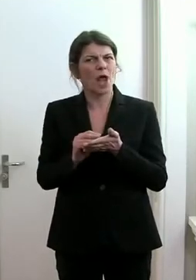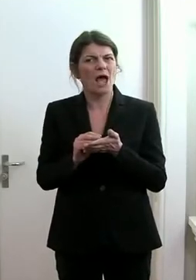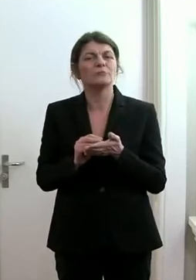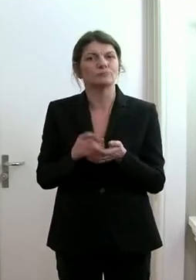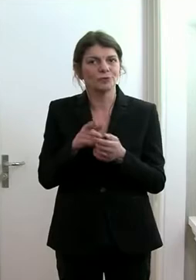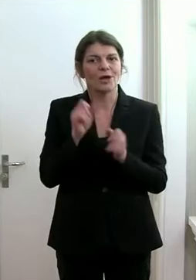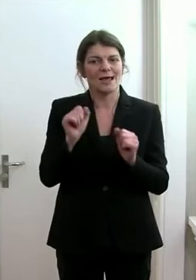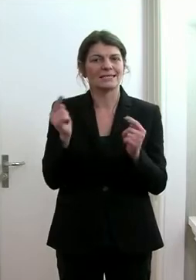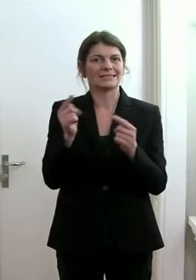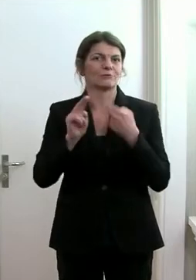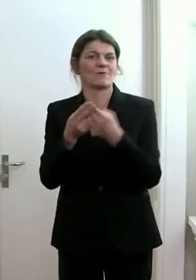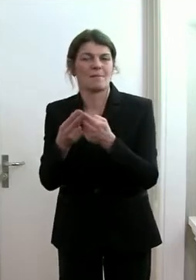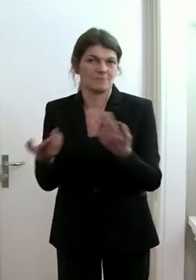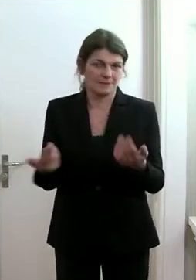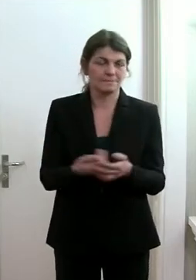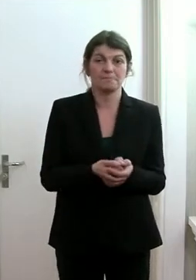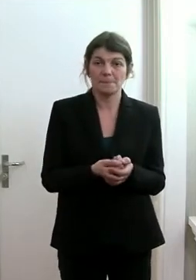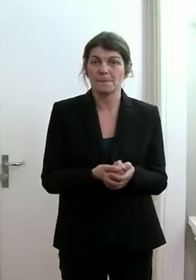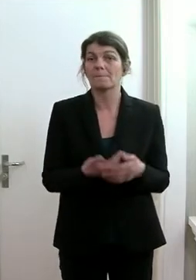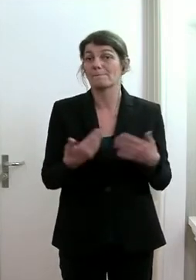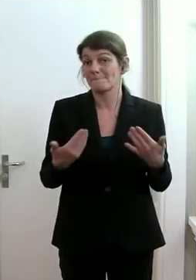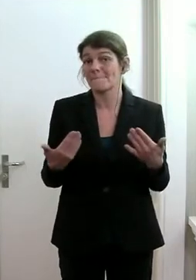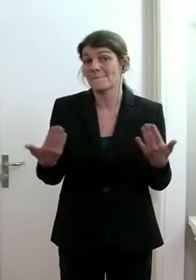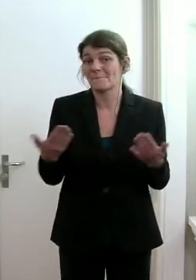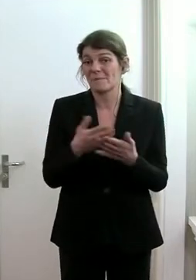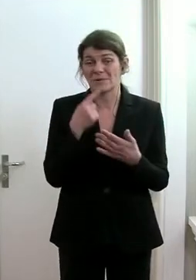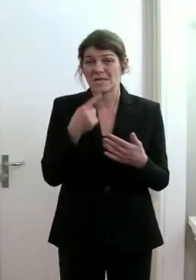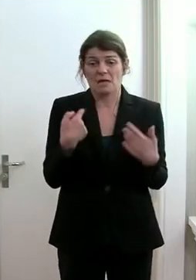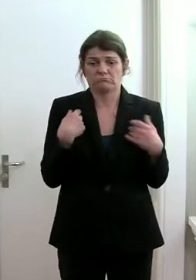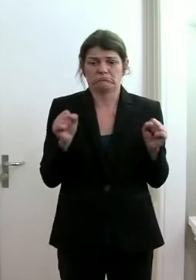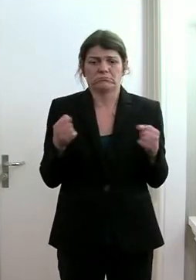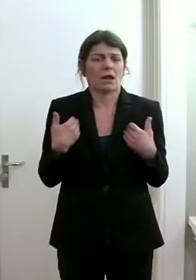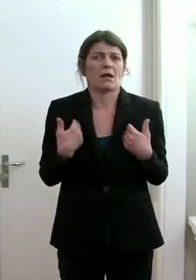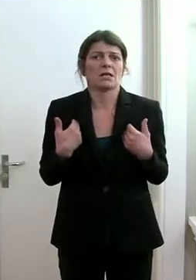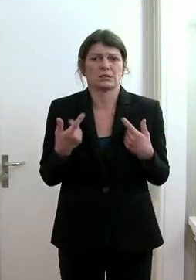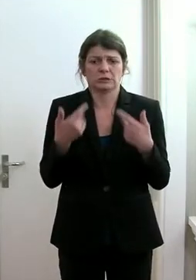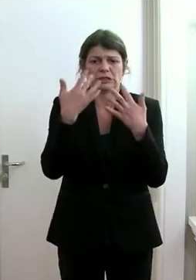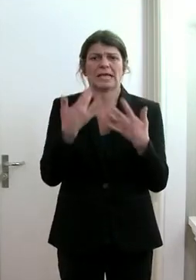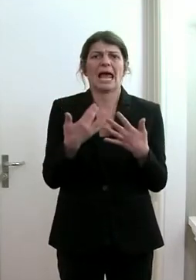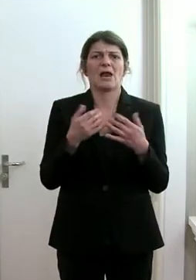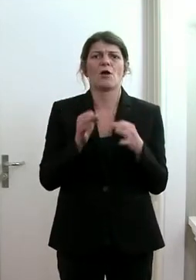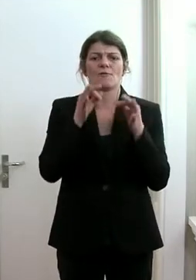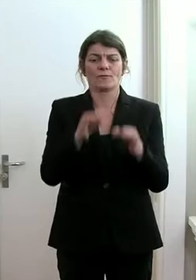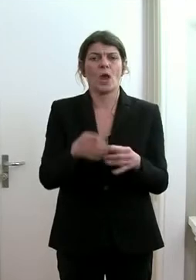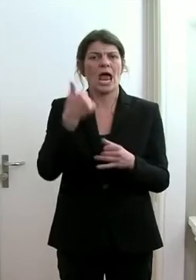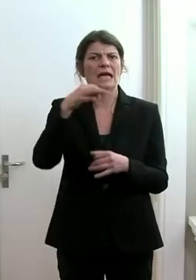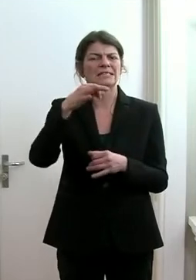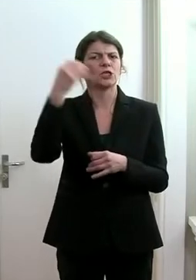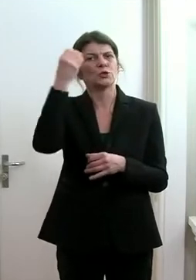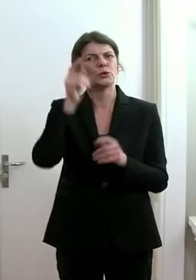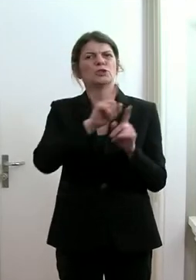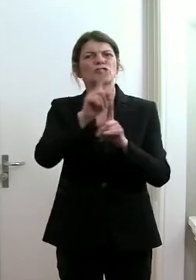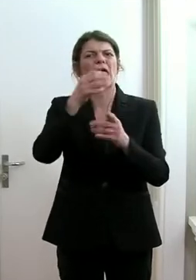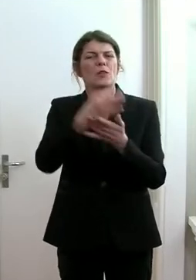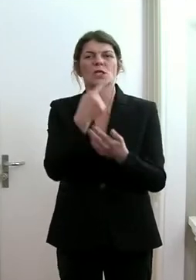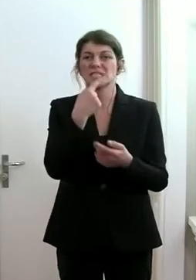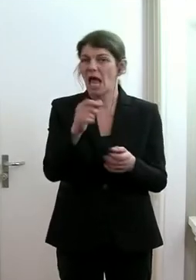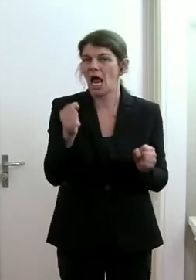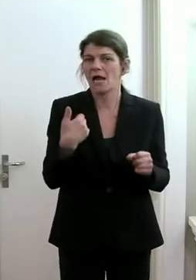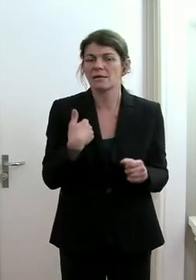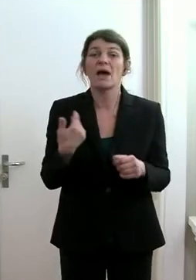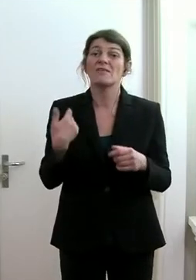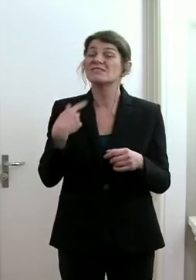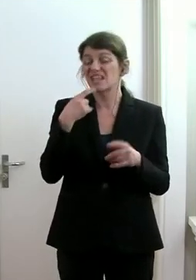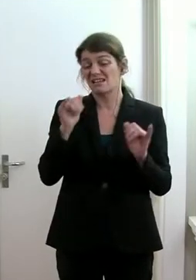diese Situationen reagieren können. Wie gesagt, ich kann nicht die Zahl für einen einzelnen Schulstandort sagen, aber was ich schon